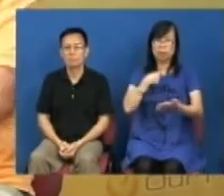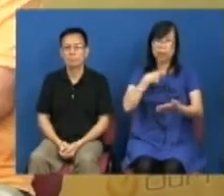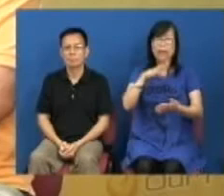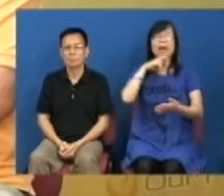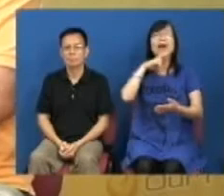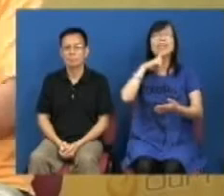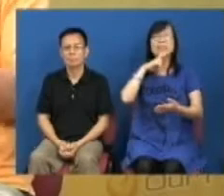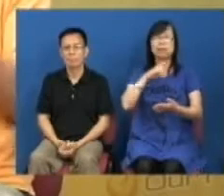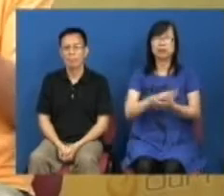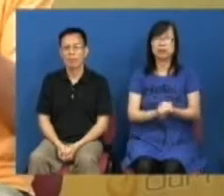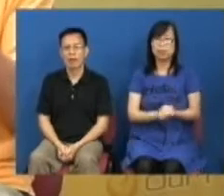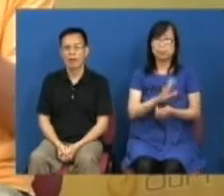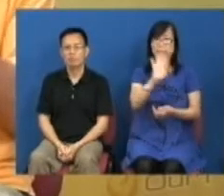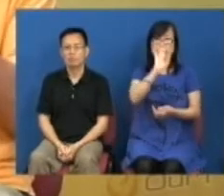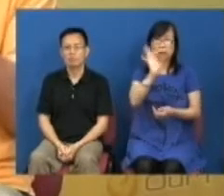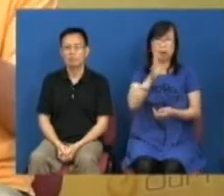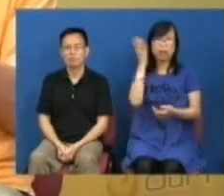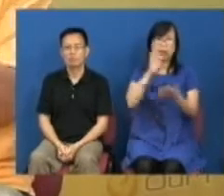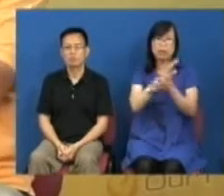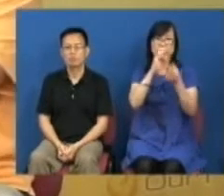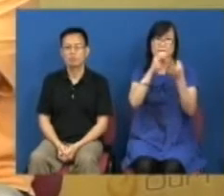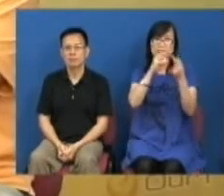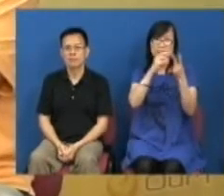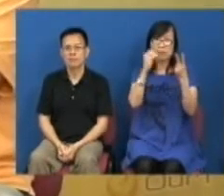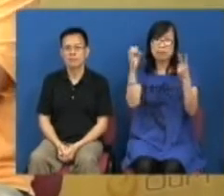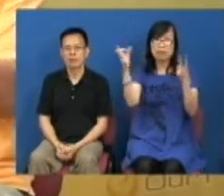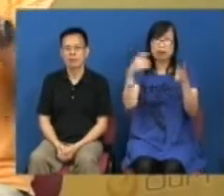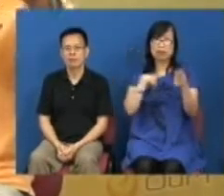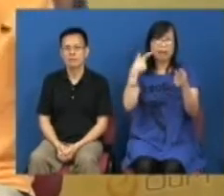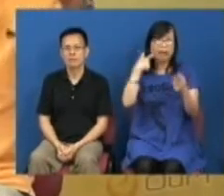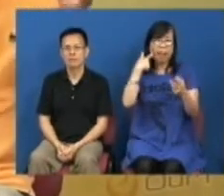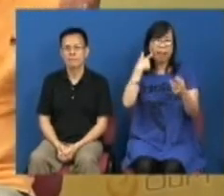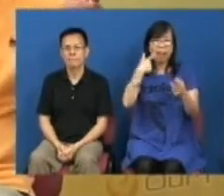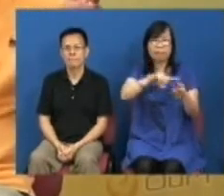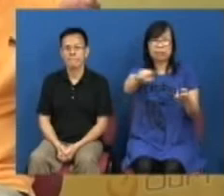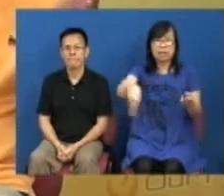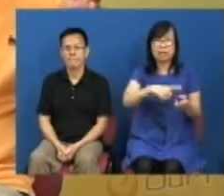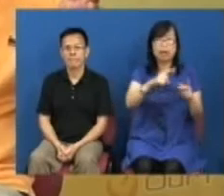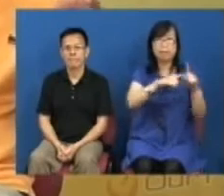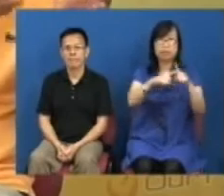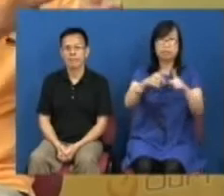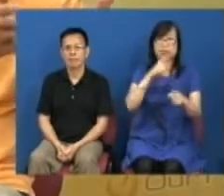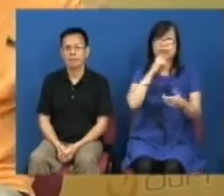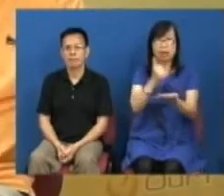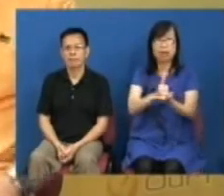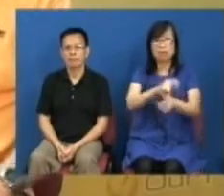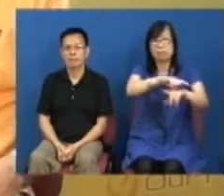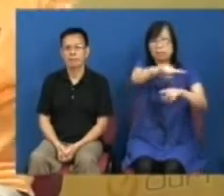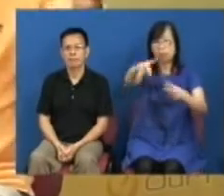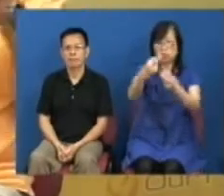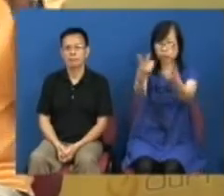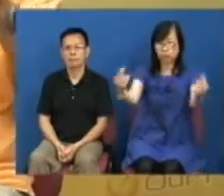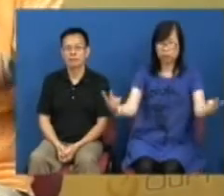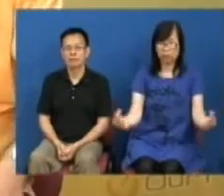是是就不会像03年7月日那样他们在硬地足球场民阵就在草坯地上集客